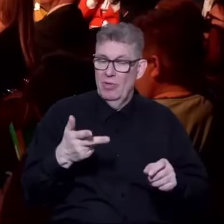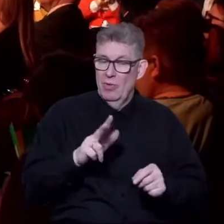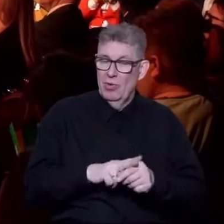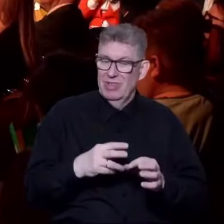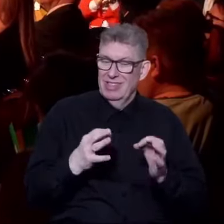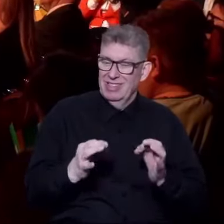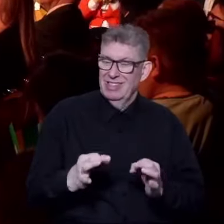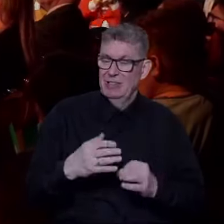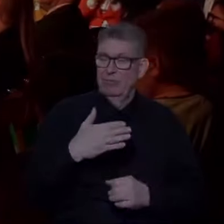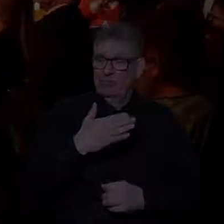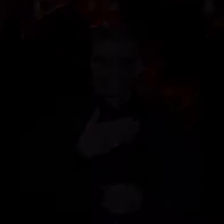teraz mamy ponieść.